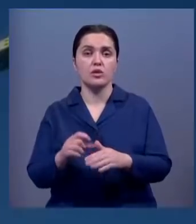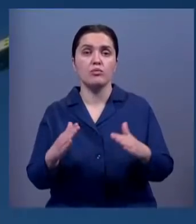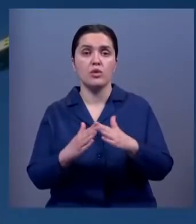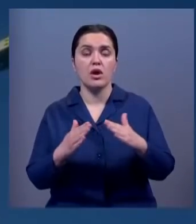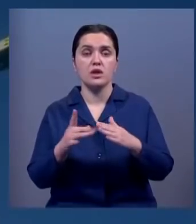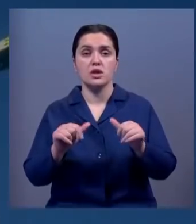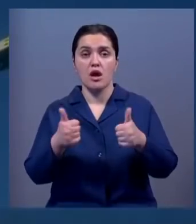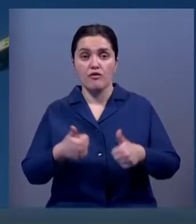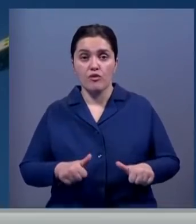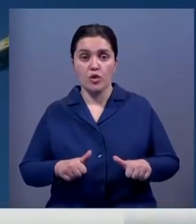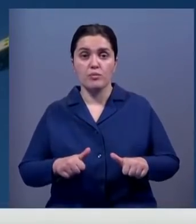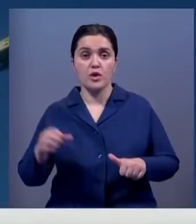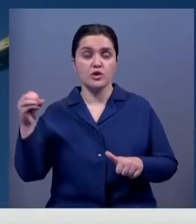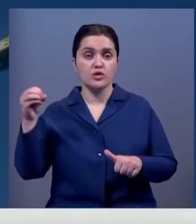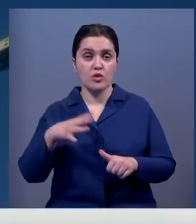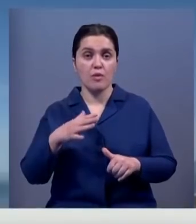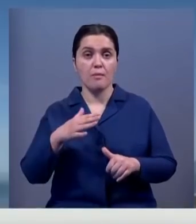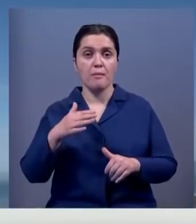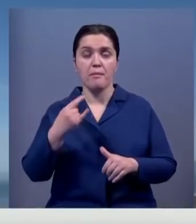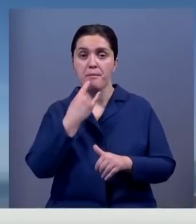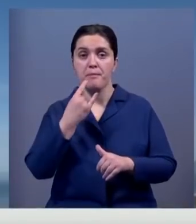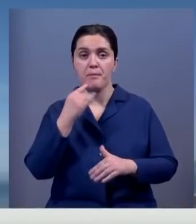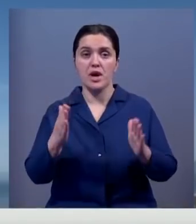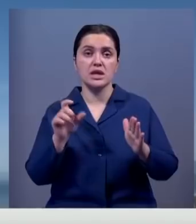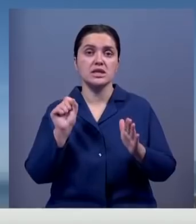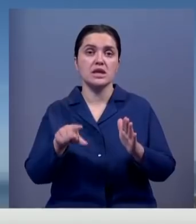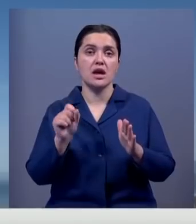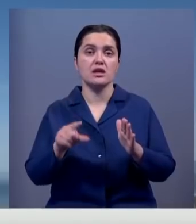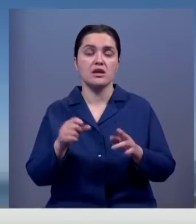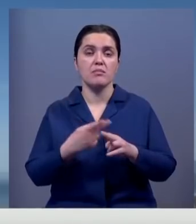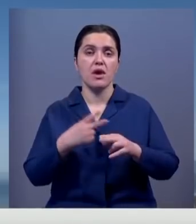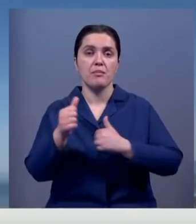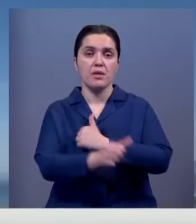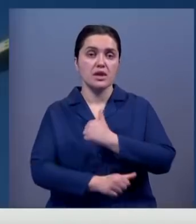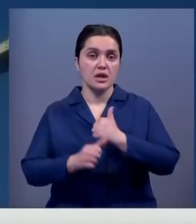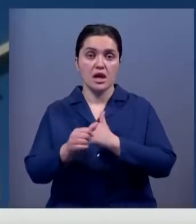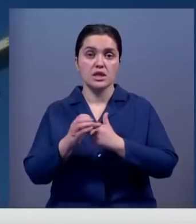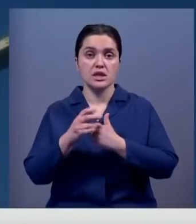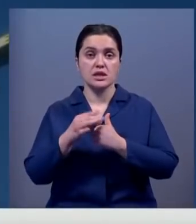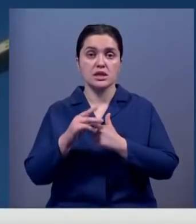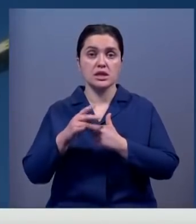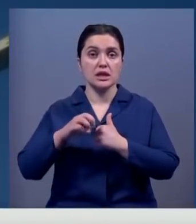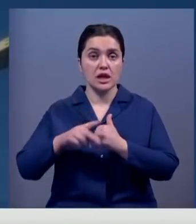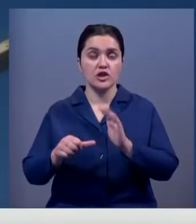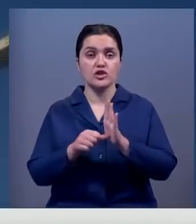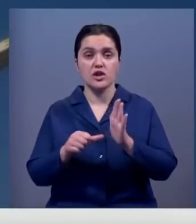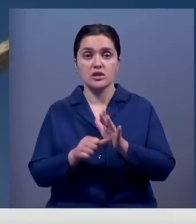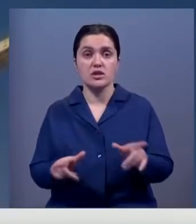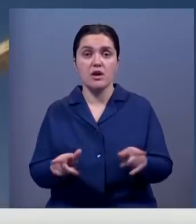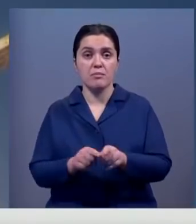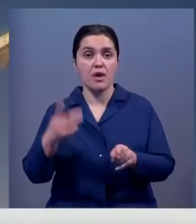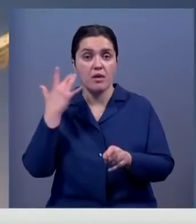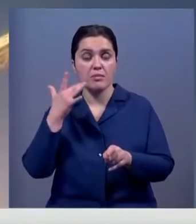домиком» из-за формы корпуса, солнечными панелями и золотистого термоизоляционного материала. Sentinel-6 — это совместный